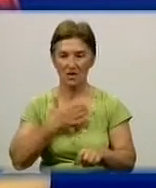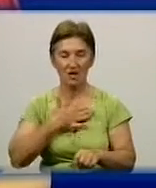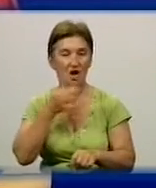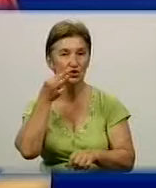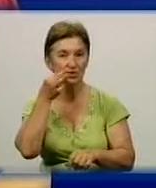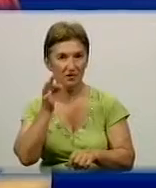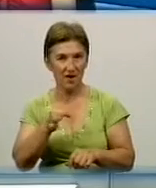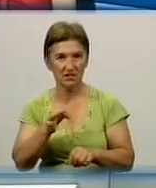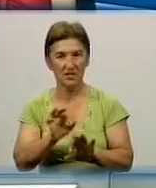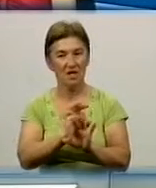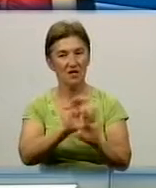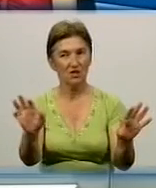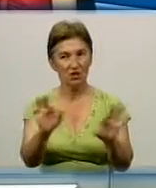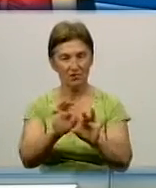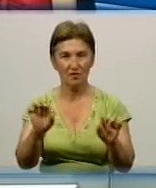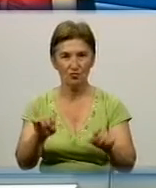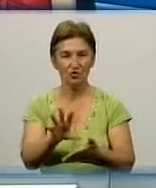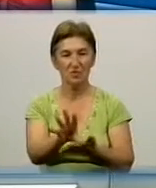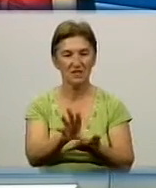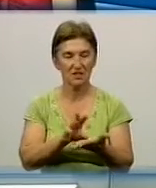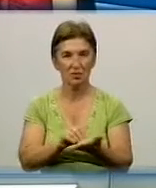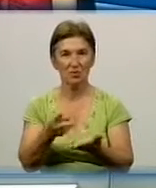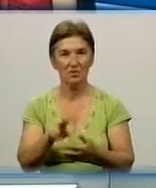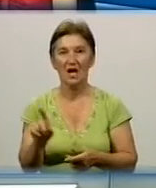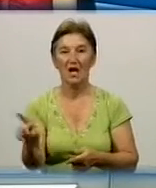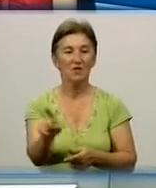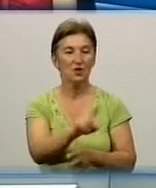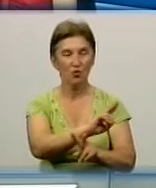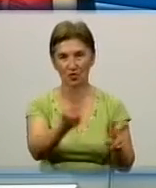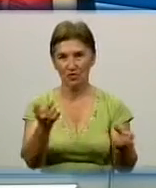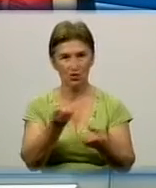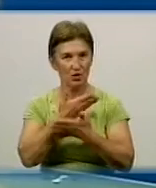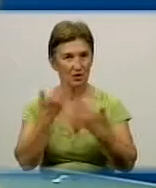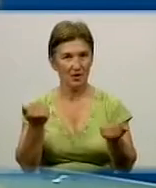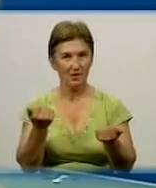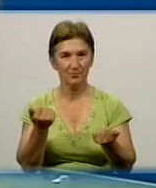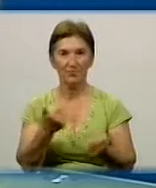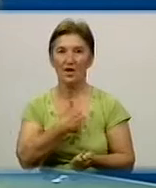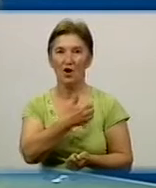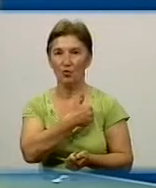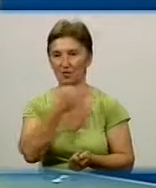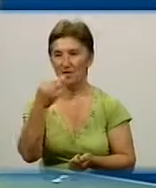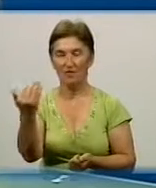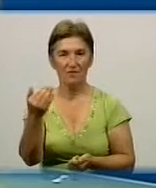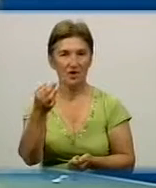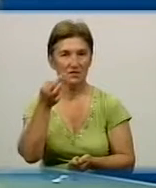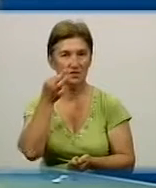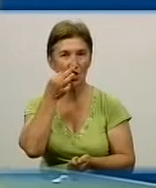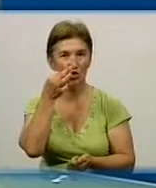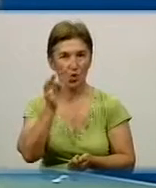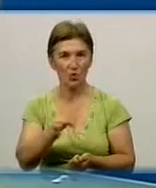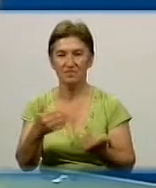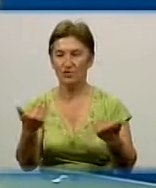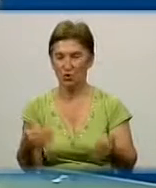тиражувати, можемо ми бути зразком для тих, у кого ще немає таких центрів? Я хочу сказати, що ваш досвід вже тиражується, вже